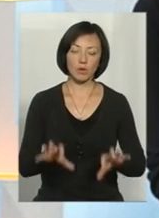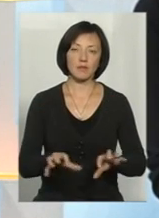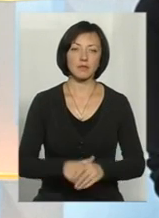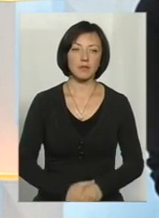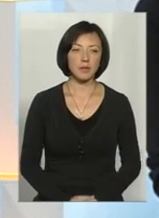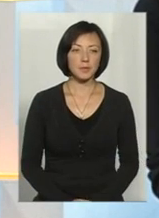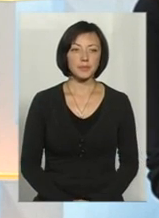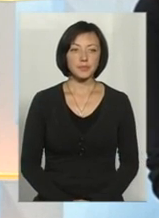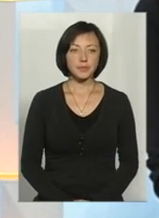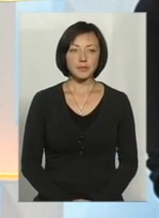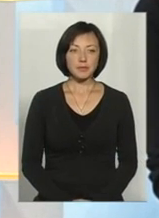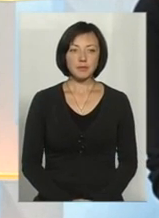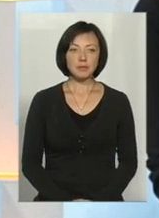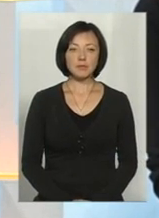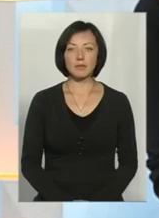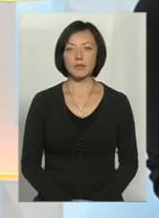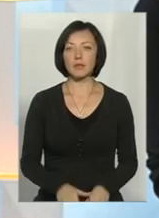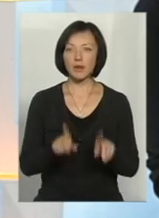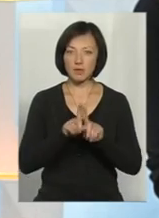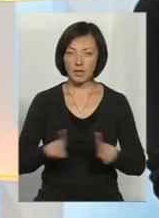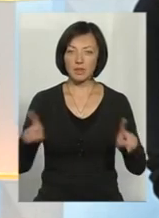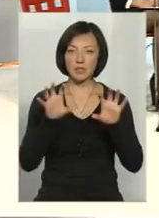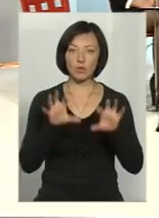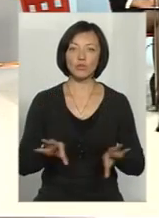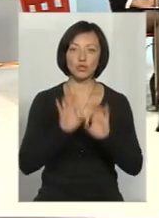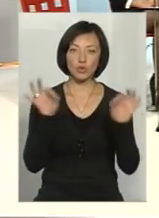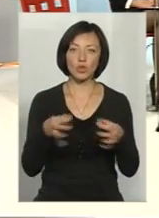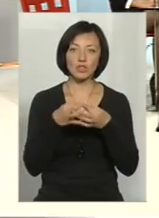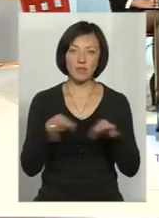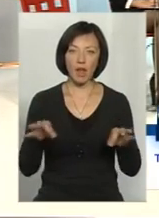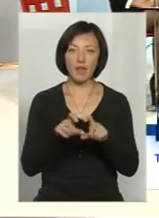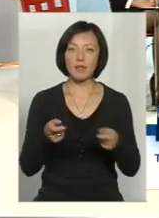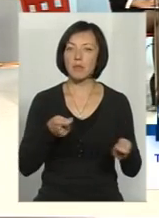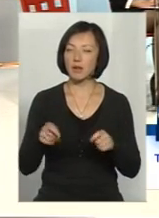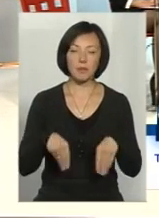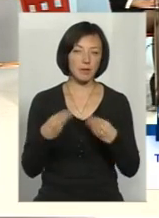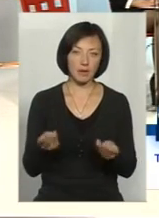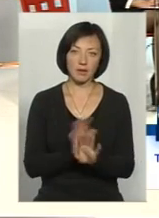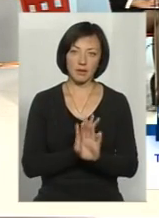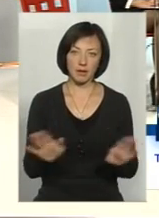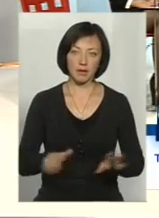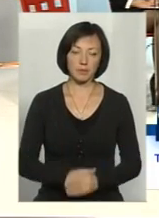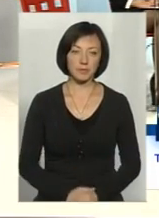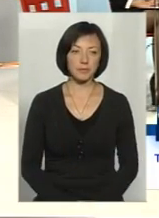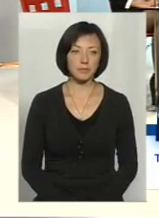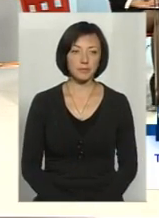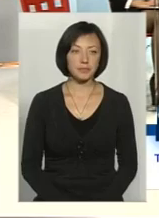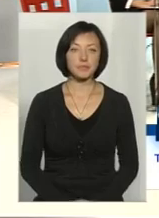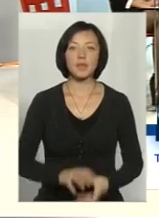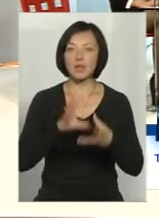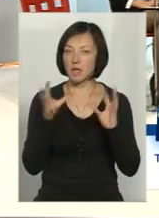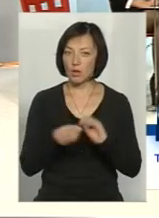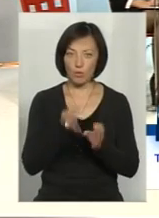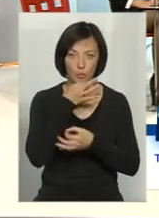на даний час. Тобто колізія законів? Жодного дозволу департаментом за останній час не на дозволі. А загалом